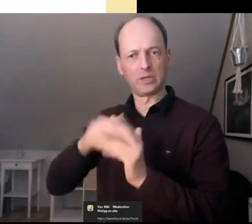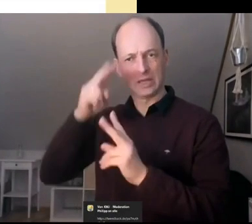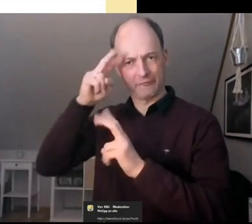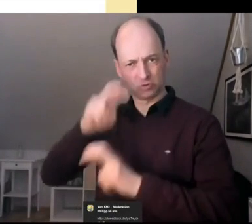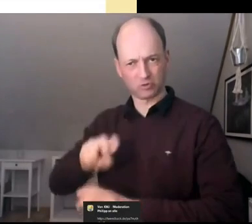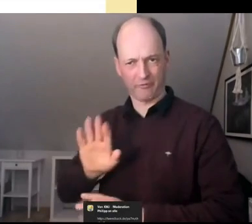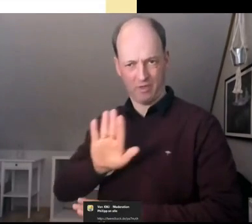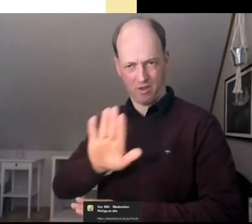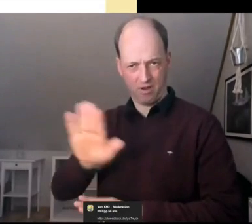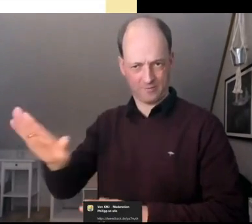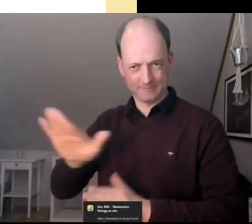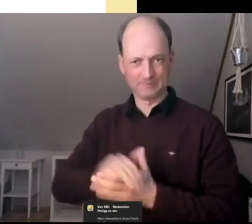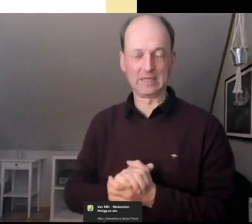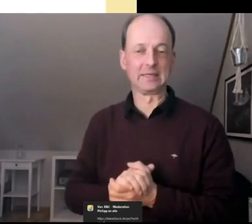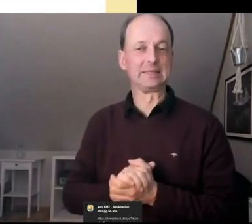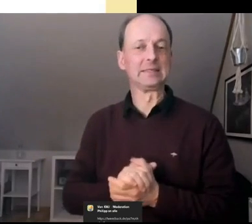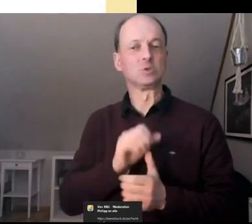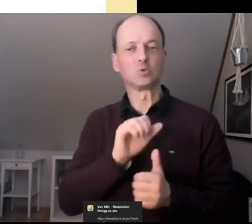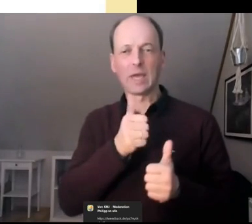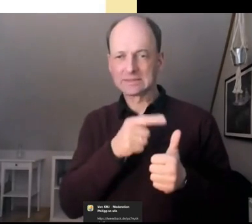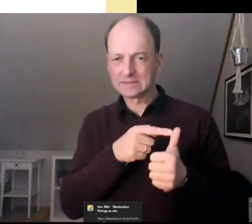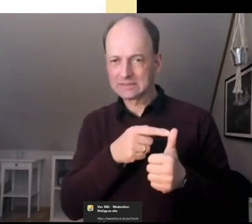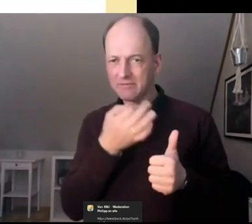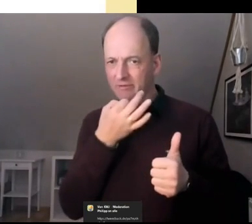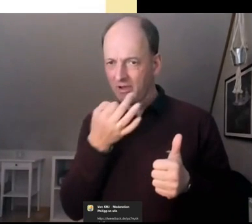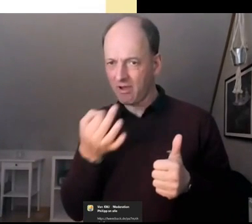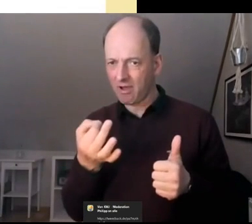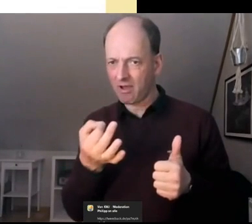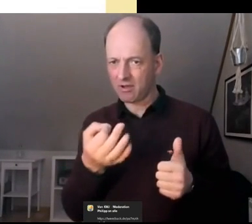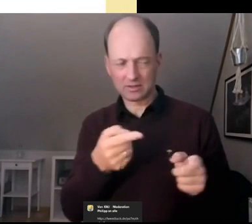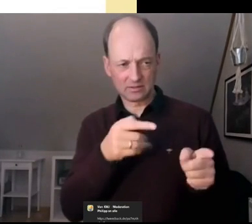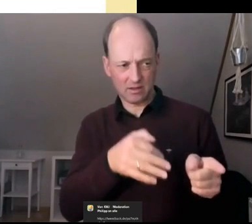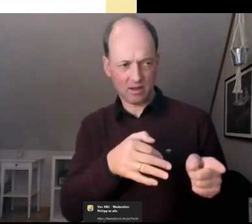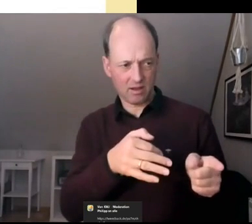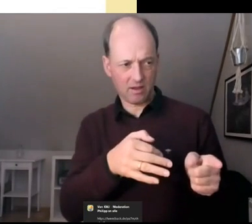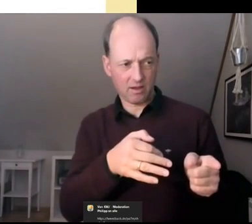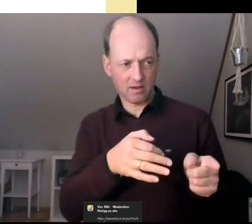Da würde ich mal als erstes von YouTube,